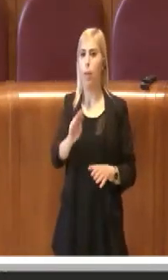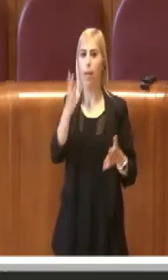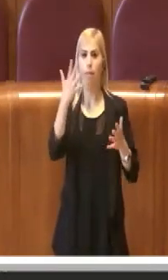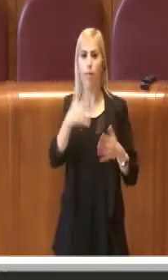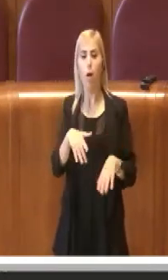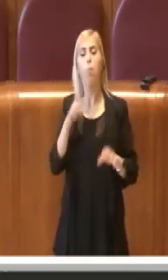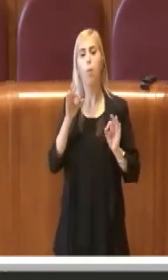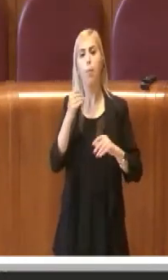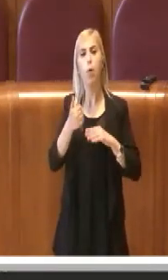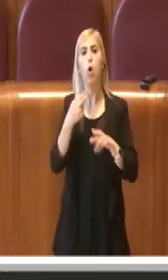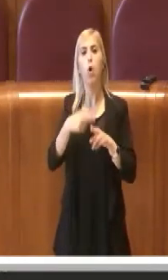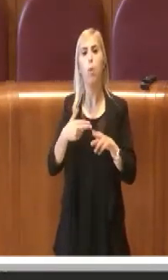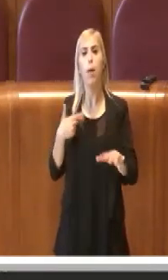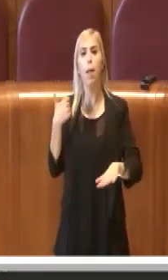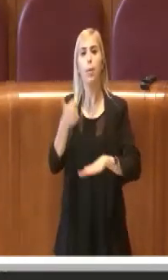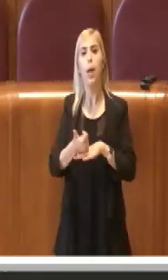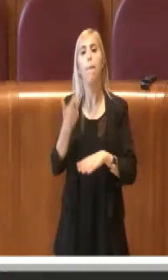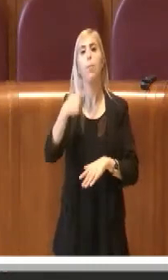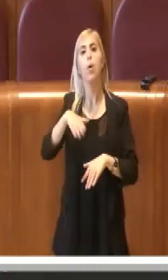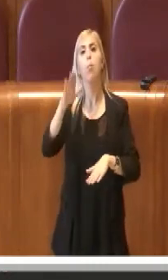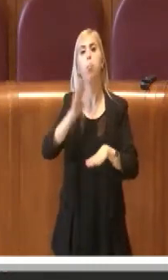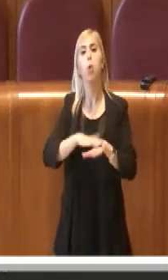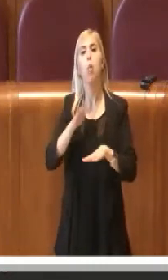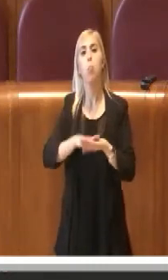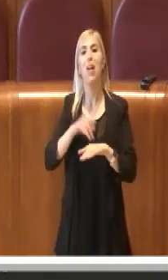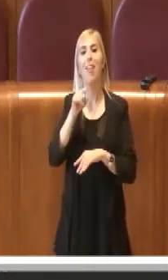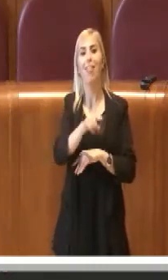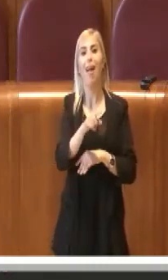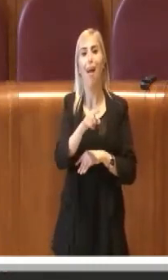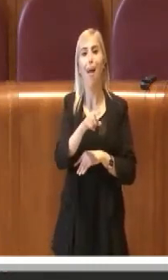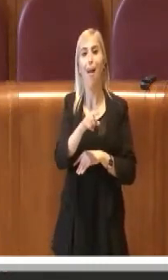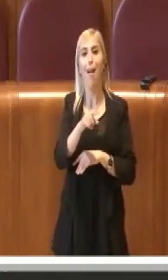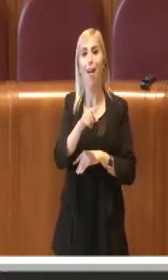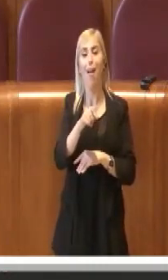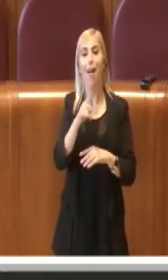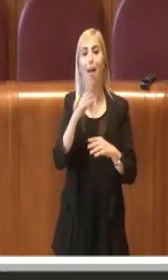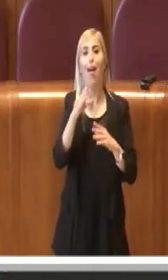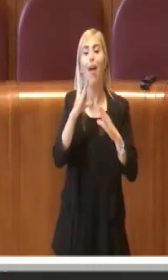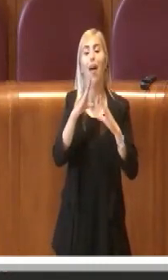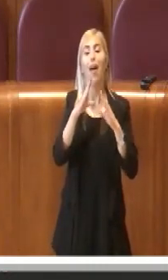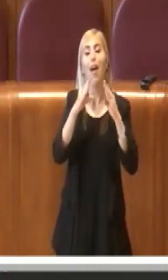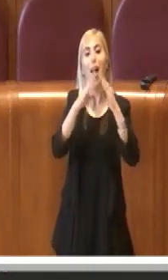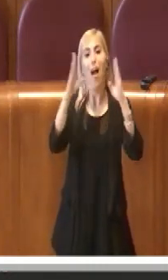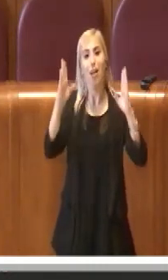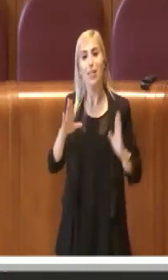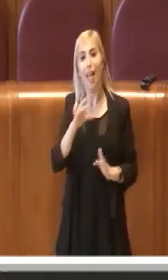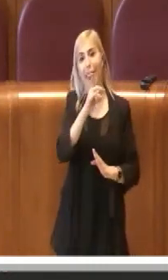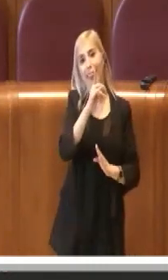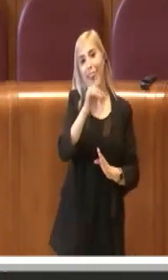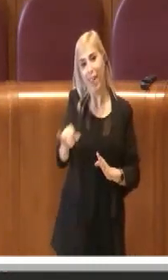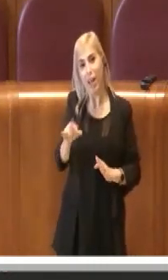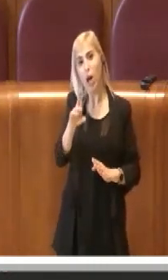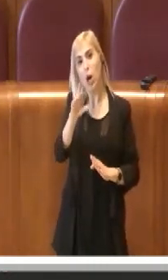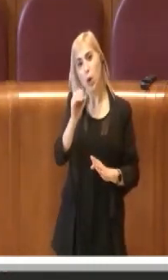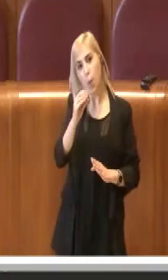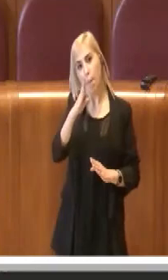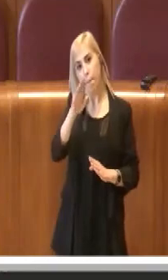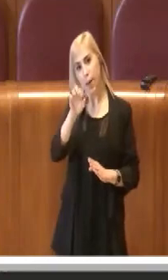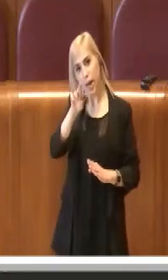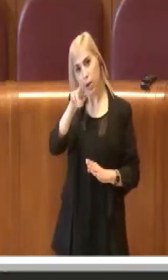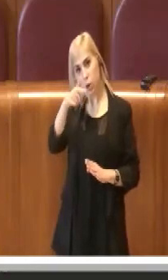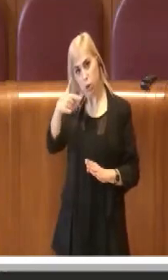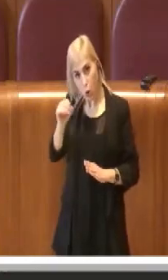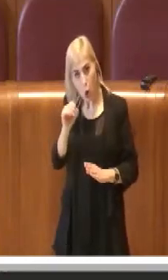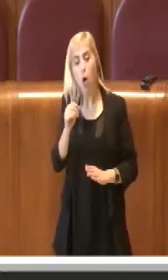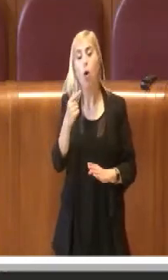come Roma Capitale, essendo proprietari del bene della casa di Roberto, nel frattempo abbiamo chiesto a Roma Natura